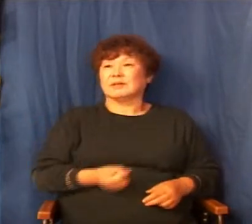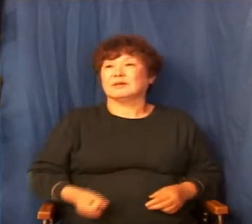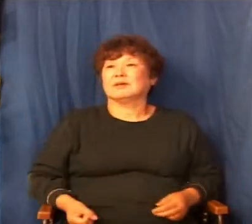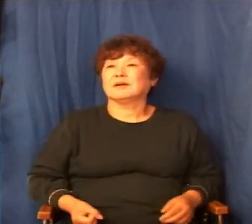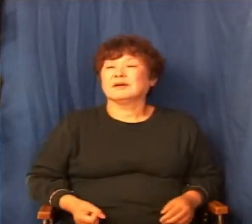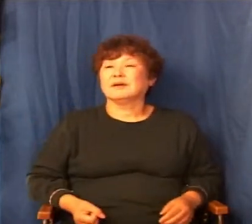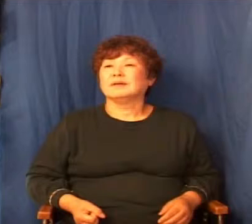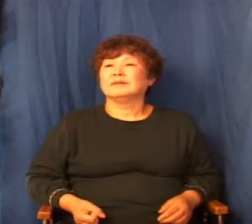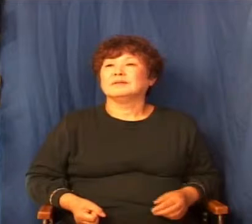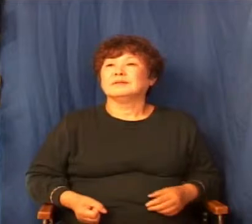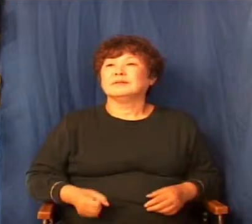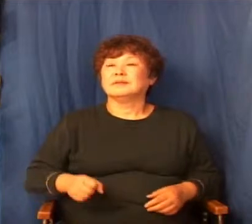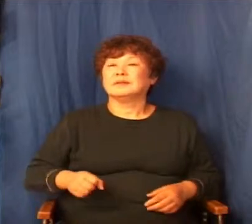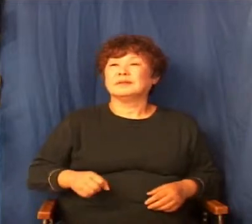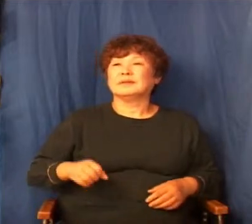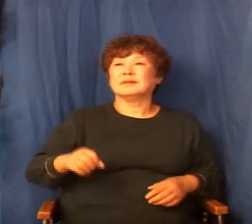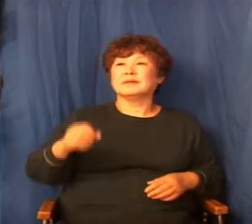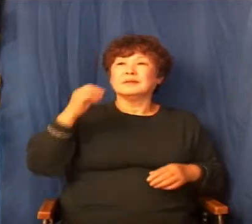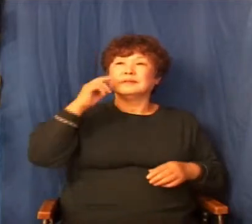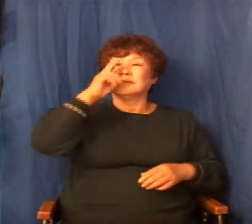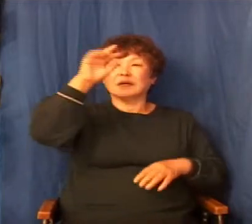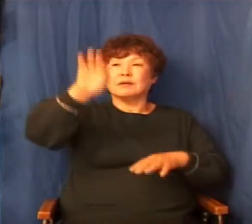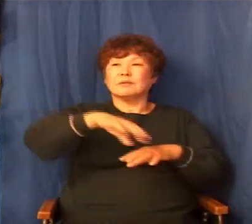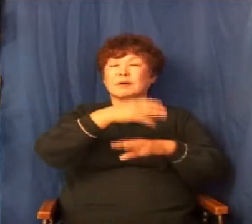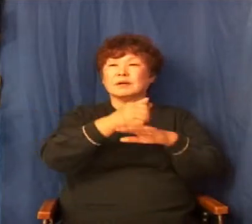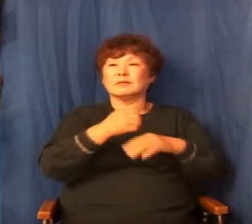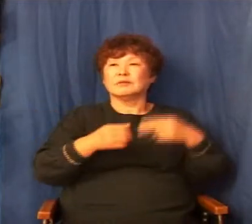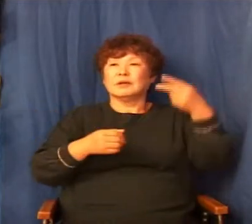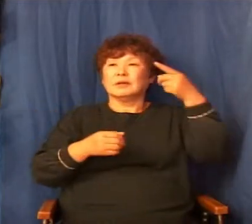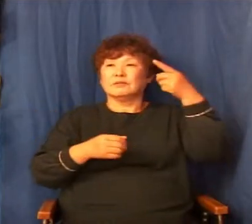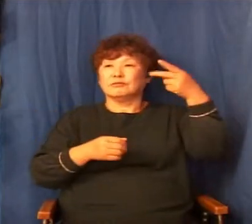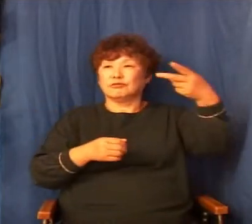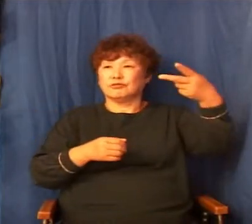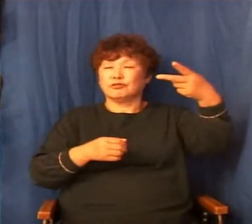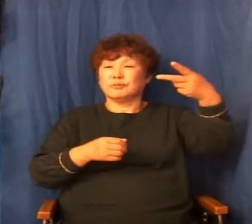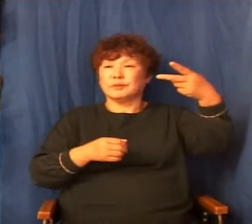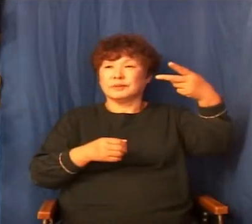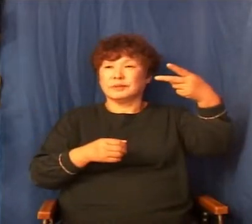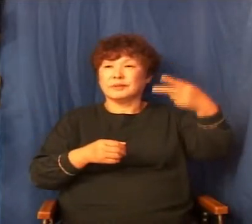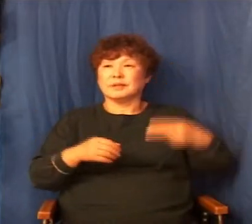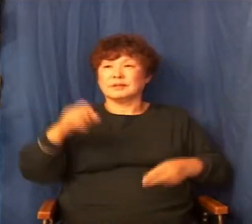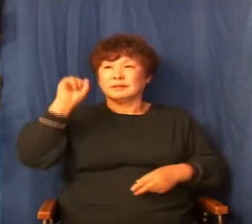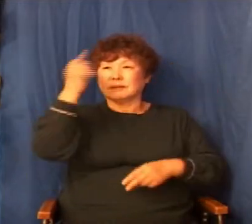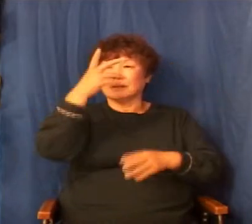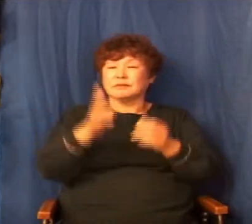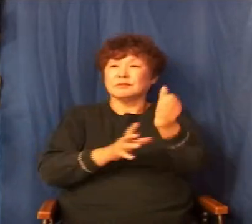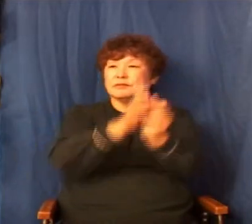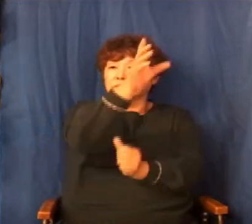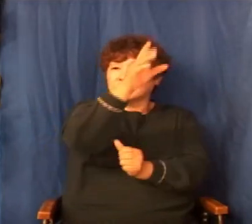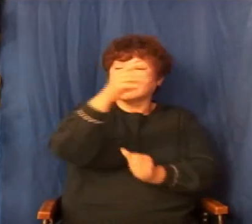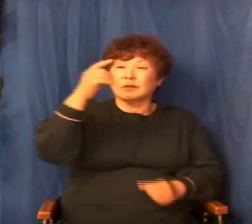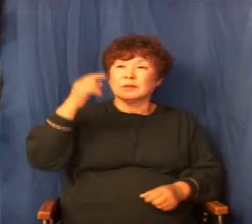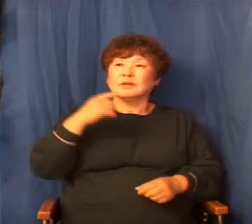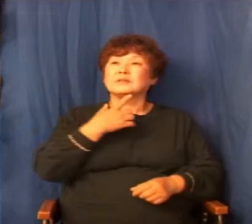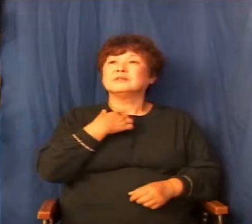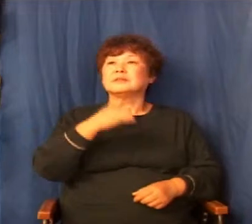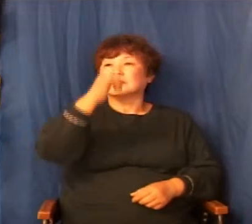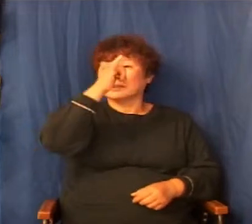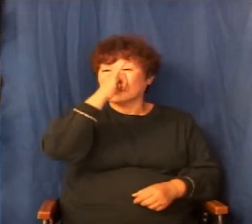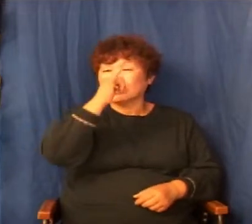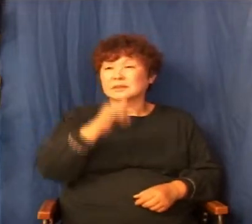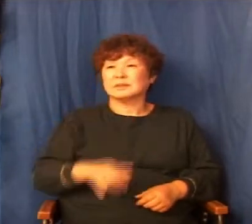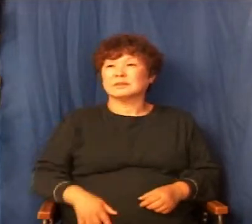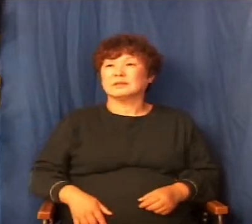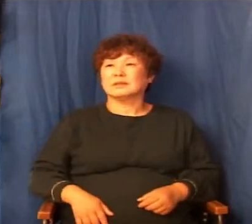찔러서 죽이려고 했습니다. 창으로 던져가지고 하나님의 은혜로 피했으니까 살았지 거기서 찔려 죽었어도